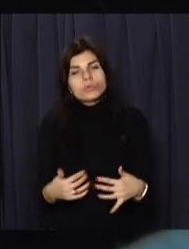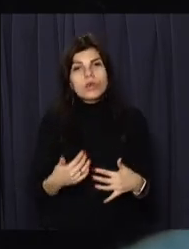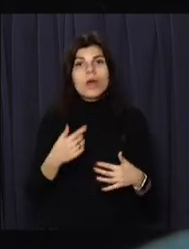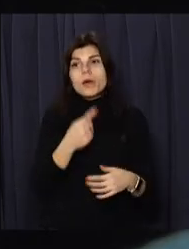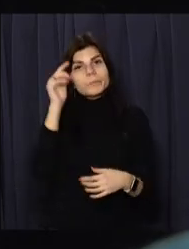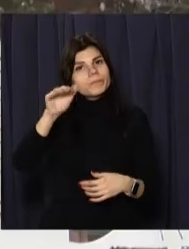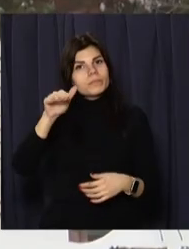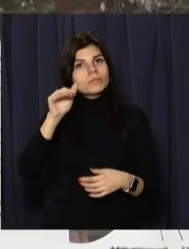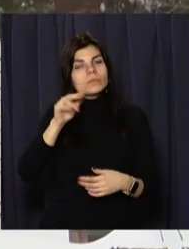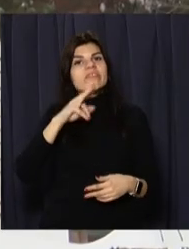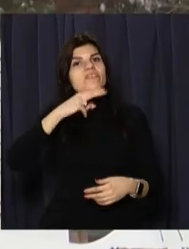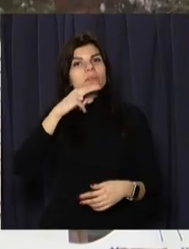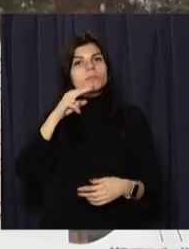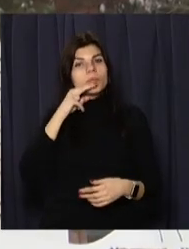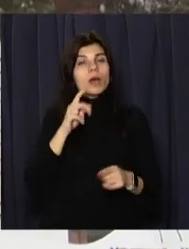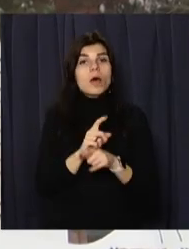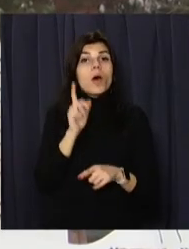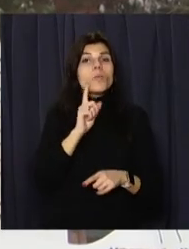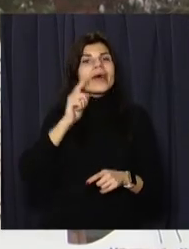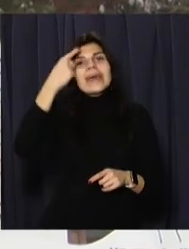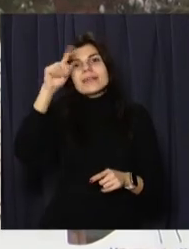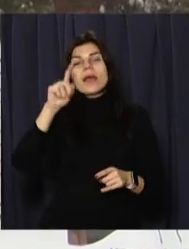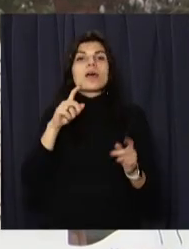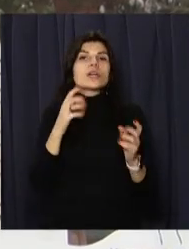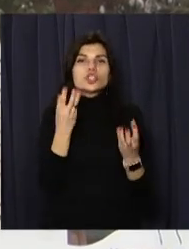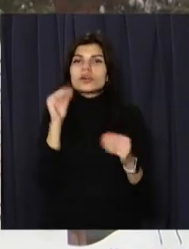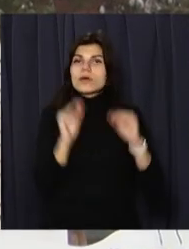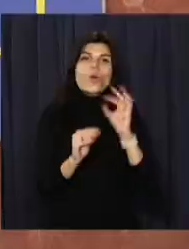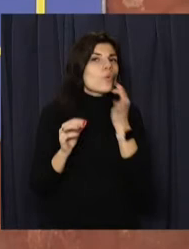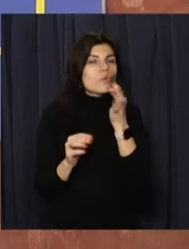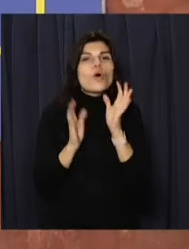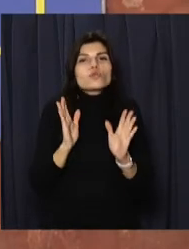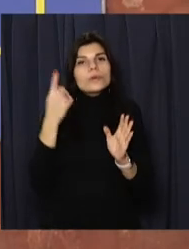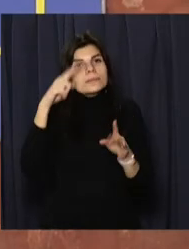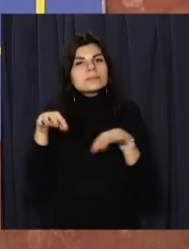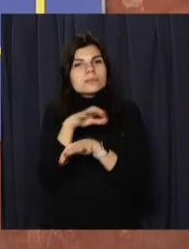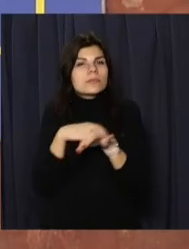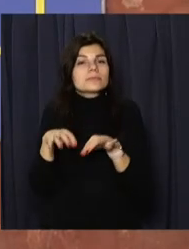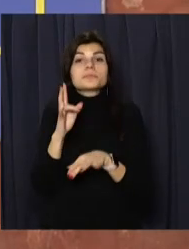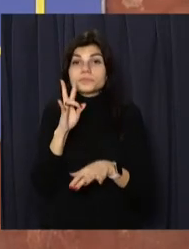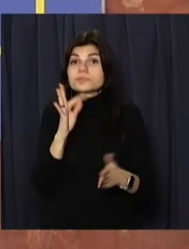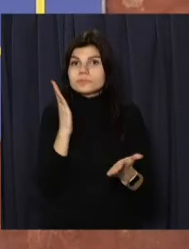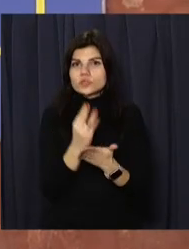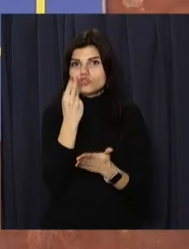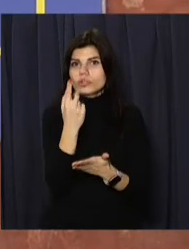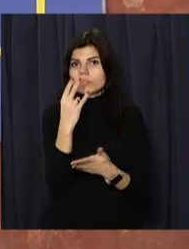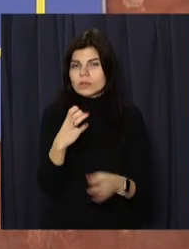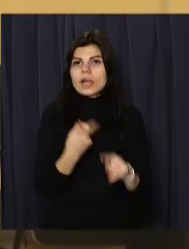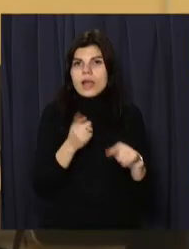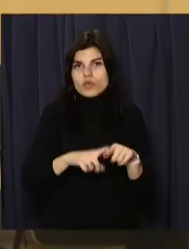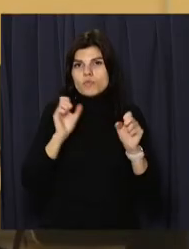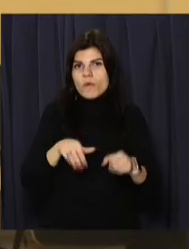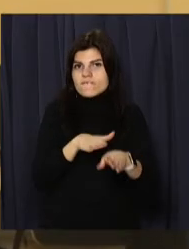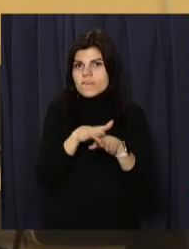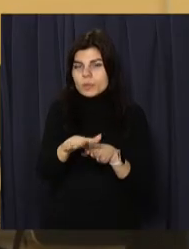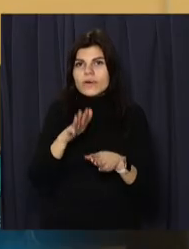призвести до ДТП. Однак ця ідея поки тільки проєкт, зазначають на міській станції юних техніків. Проте є всі шанси реалізувати цей кейс.